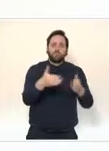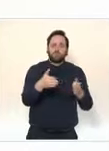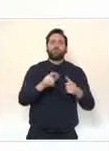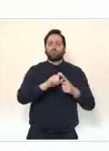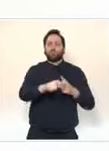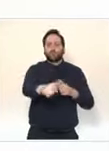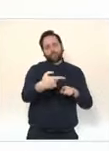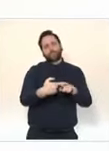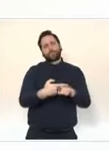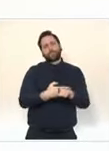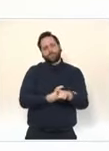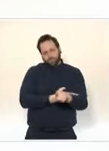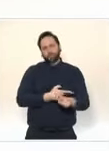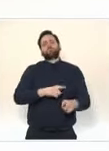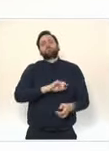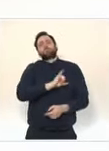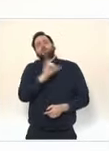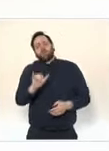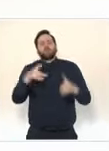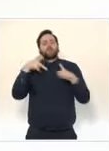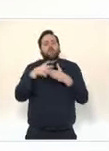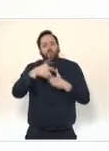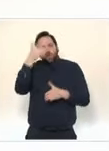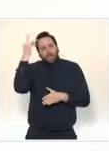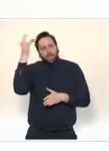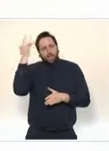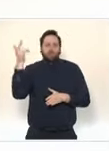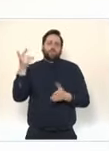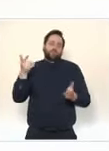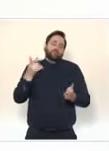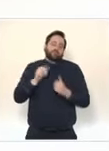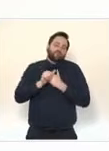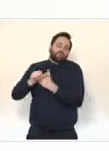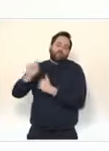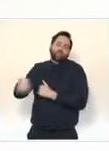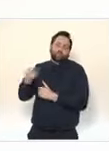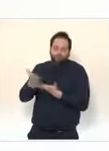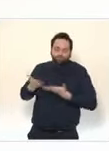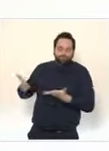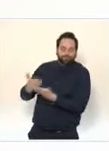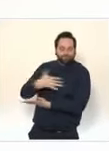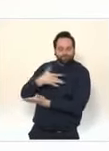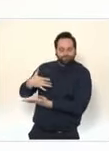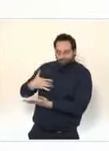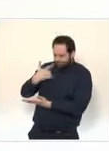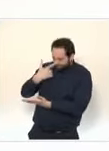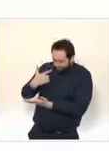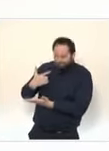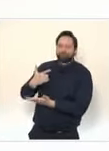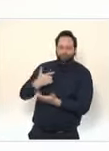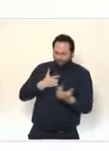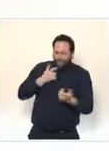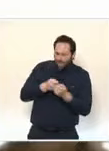'été, en fonction de l'évolution de la situation sanitaire, le cas échéant, sur une base territorialisée.